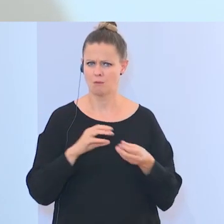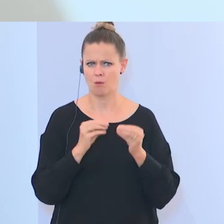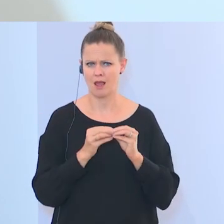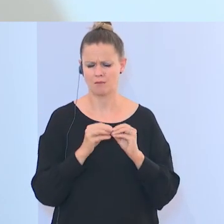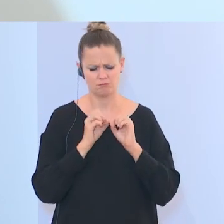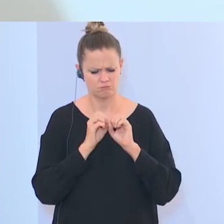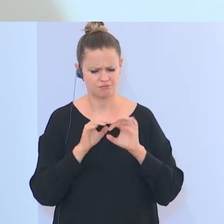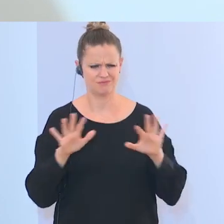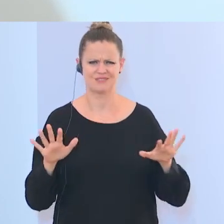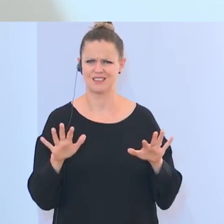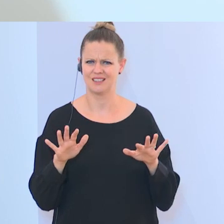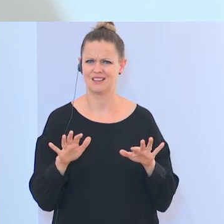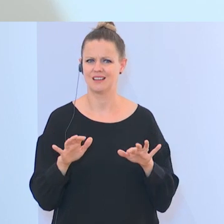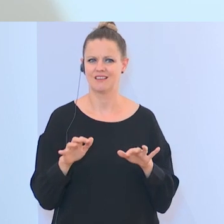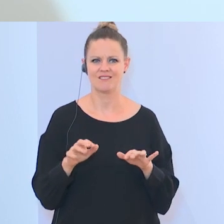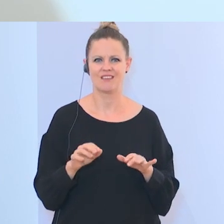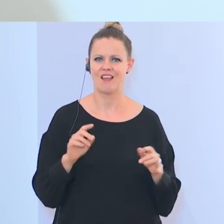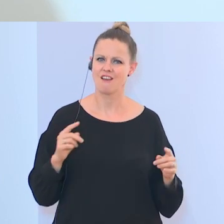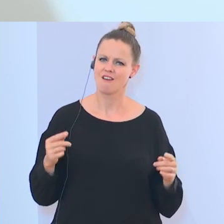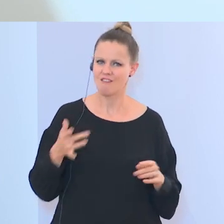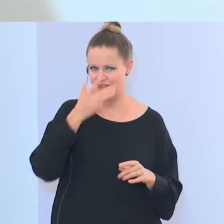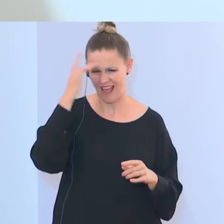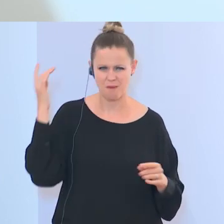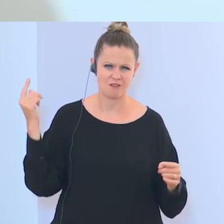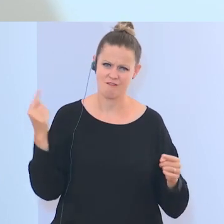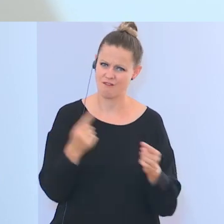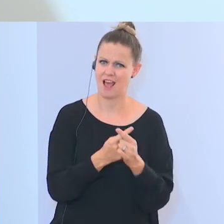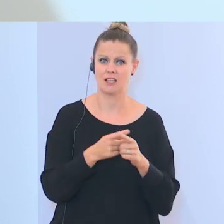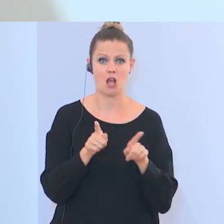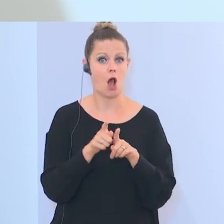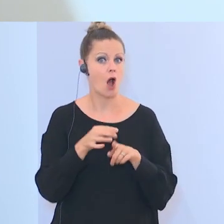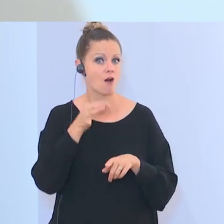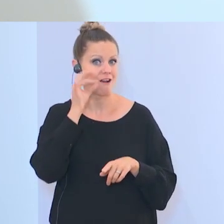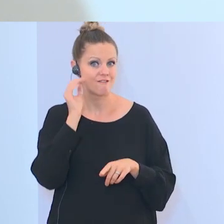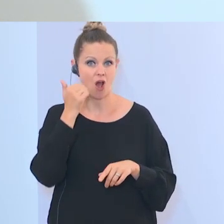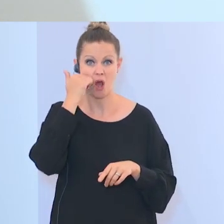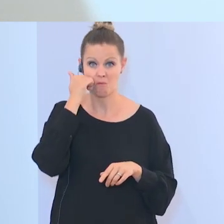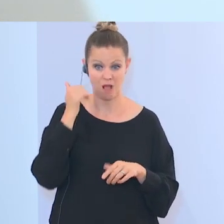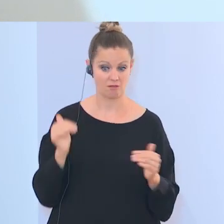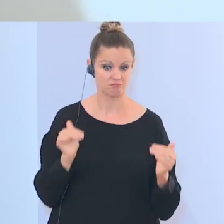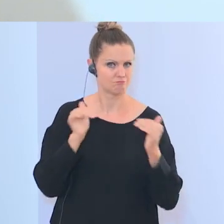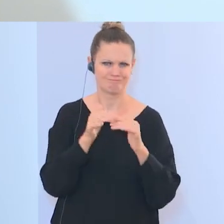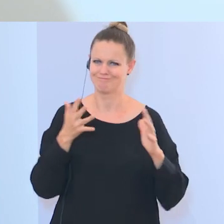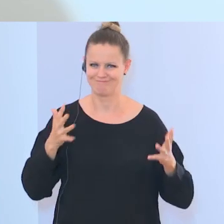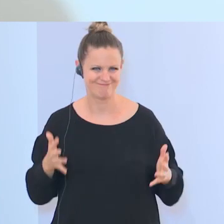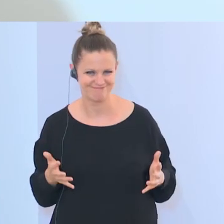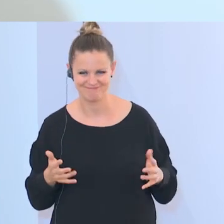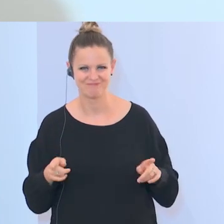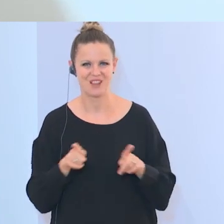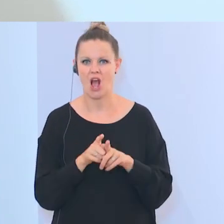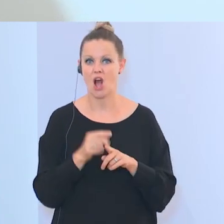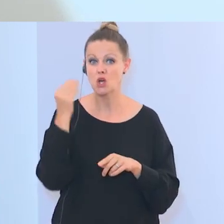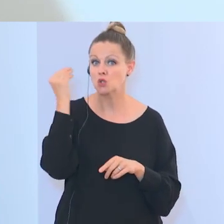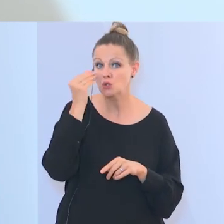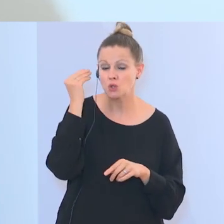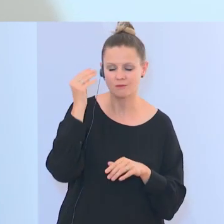Antisemitismus, stellen Gleichheit von Männern und Frauen infrage, Rechte von Schwulen